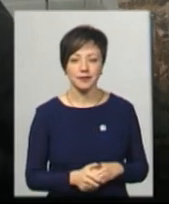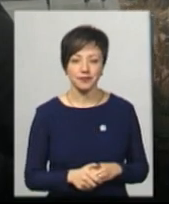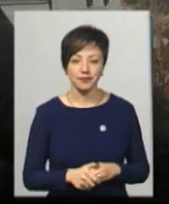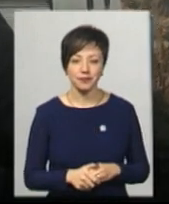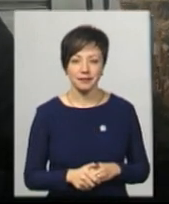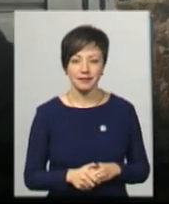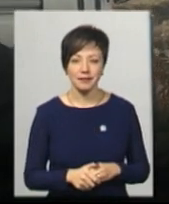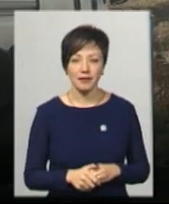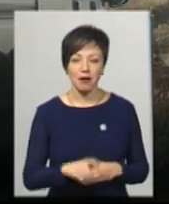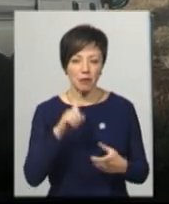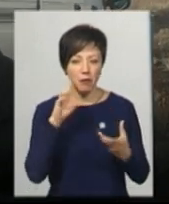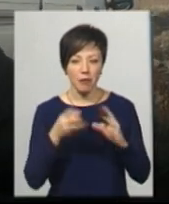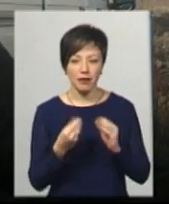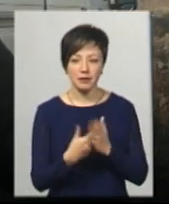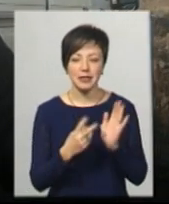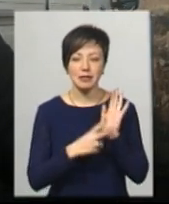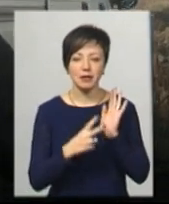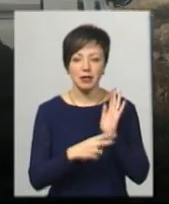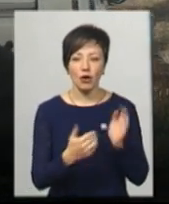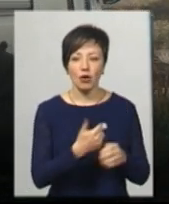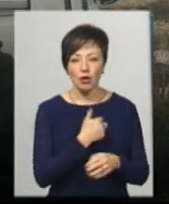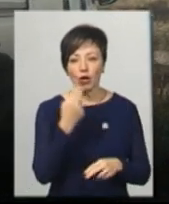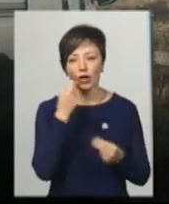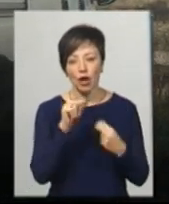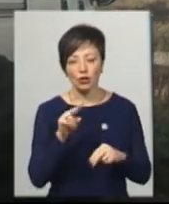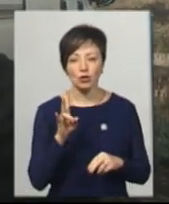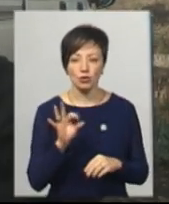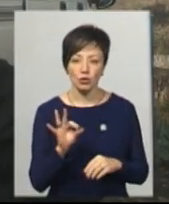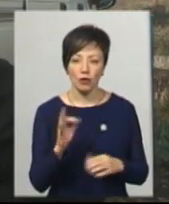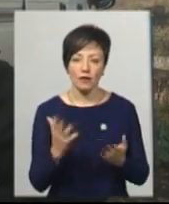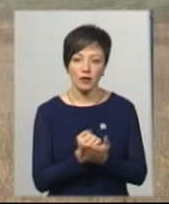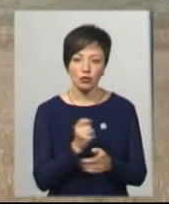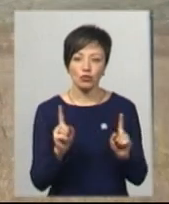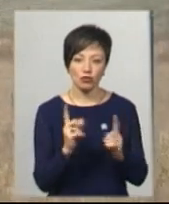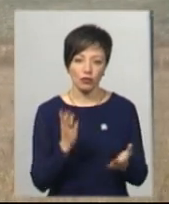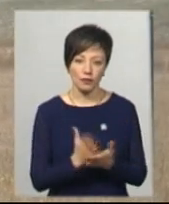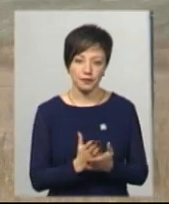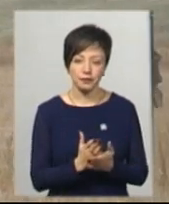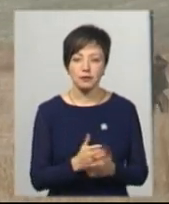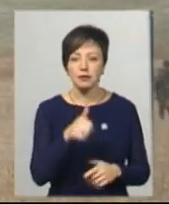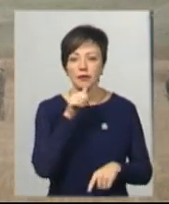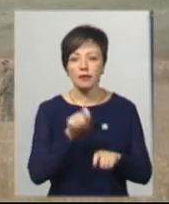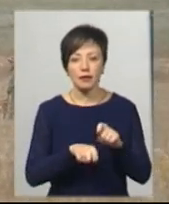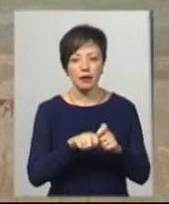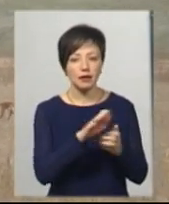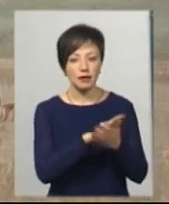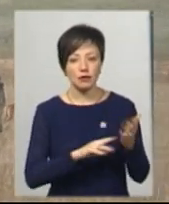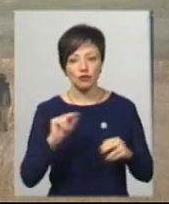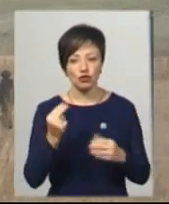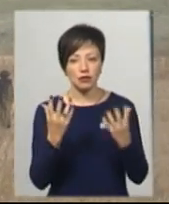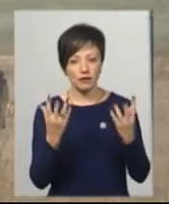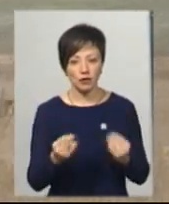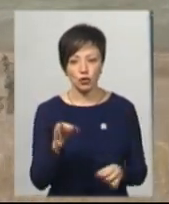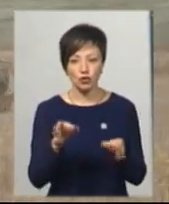балів 70. Хотіло злочоби, але вийшло, що вийшло. Випробування триватимуть і в четвер, після чого